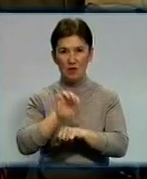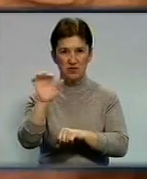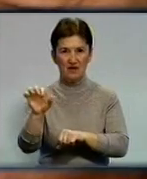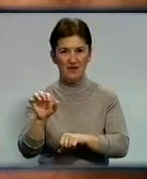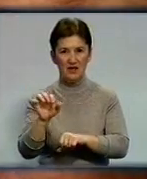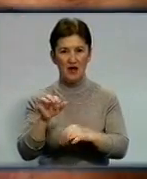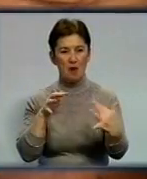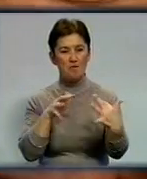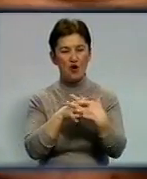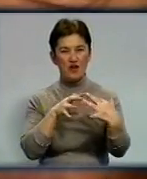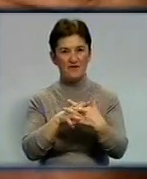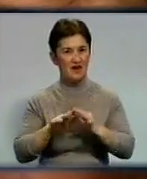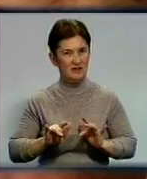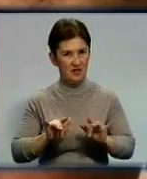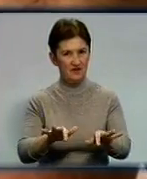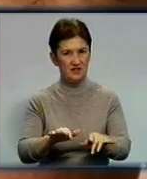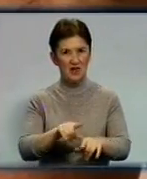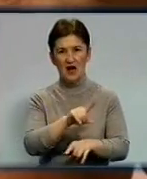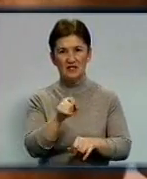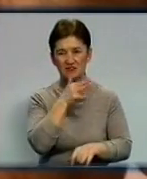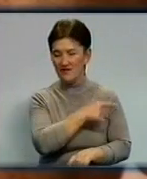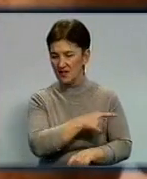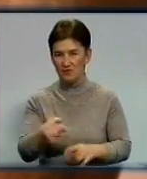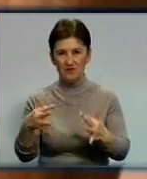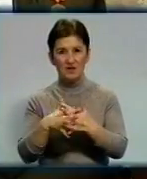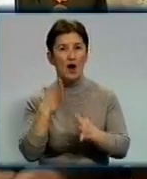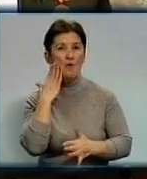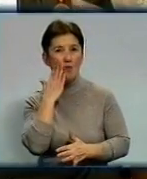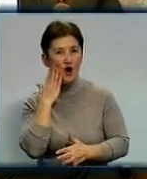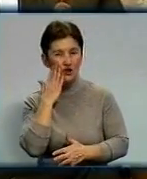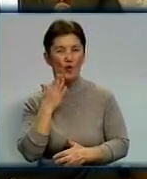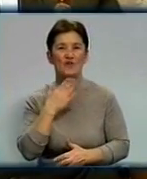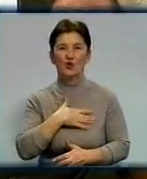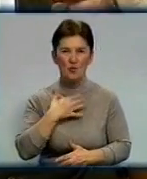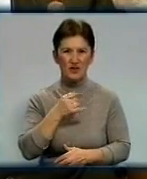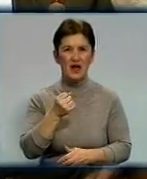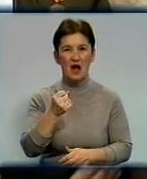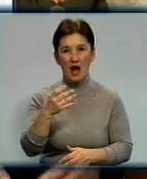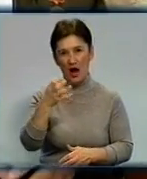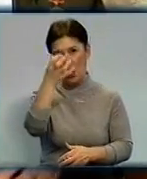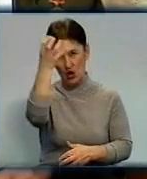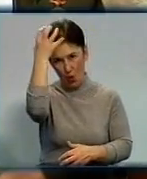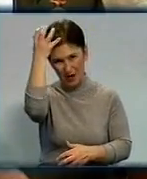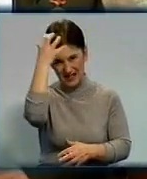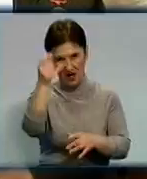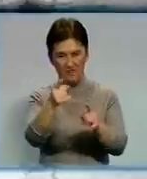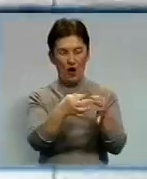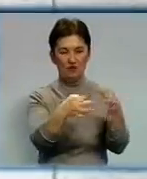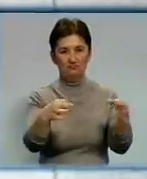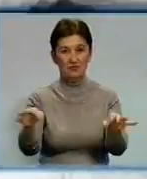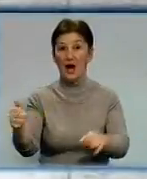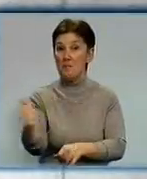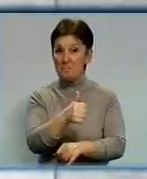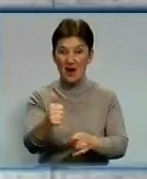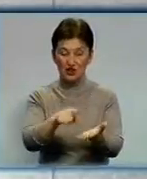За роки війни пан Іван звільняв від фашистських загарбників Молдову, Румунію та Йогославію. Однак першим містом, яке довелось йому звільнити,